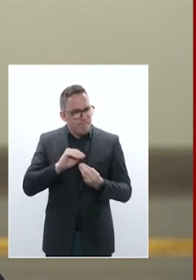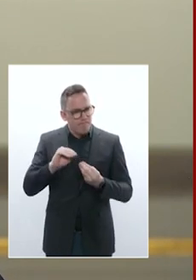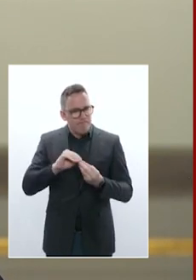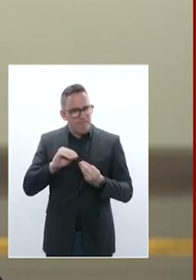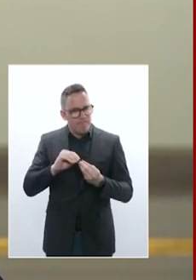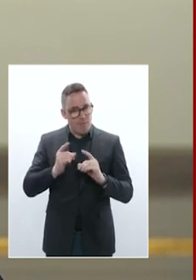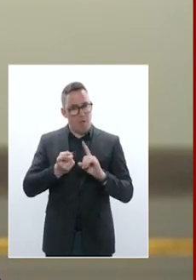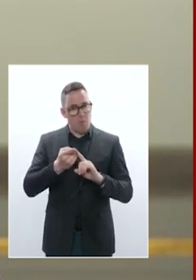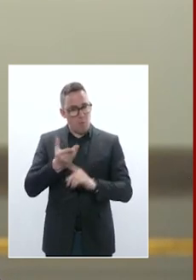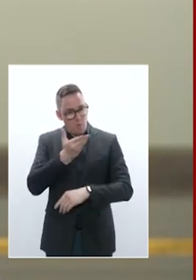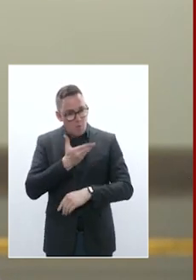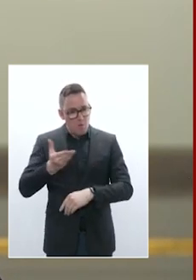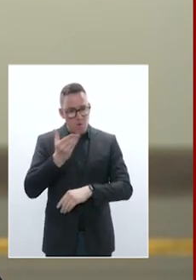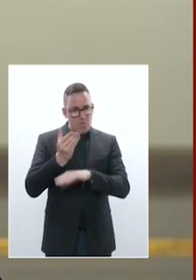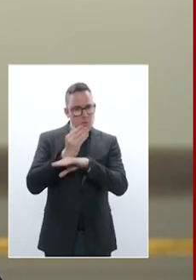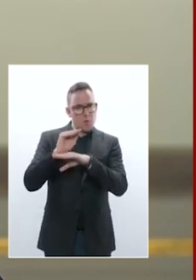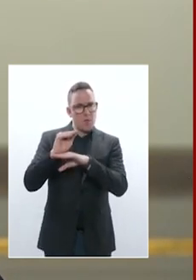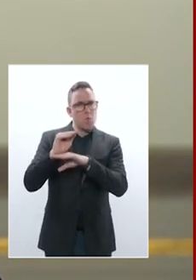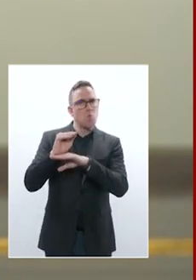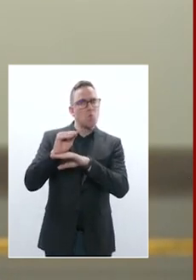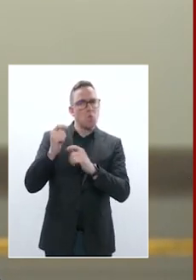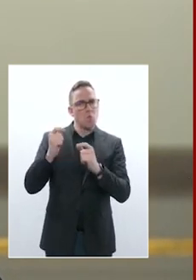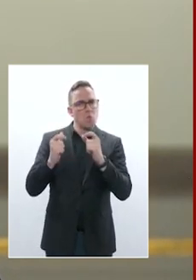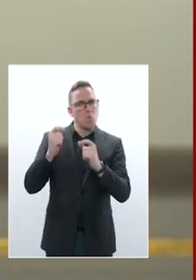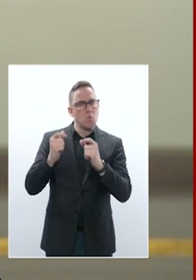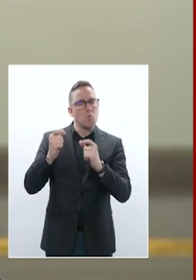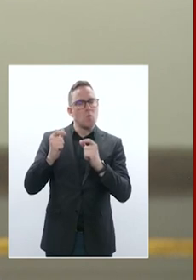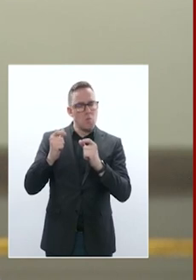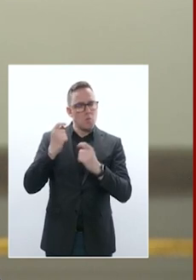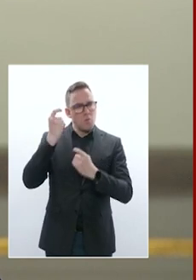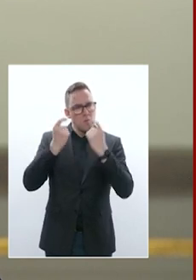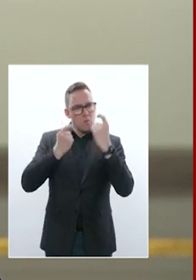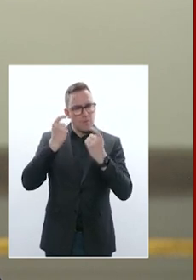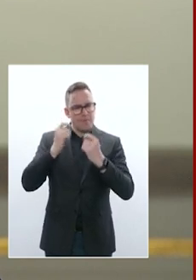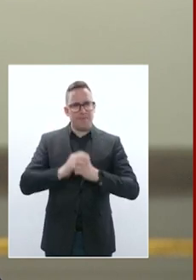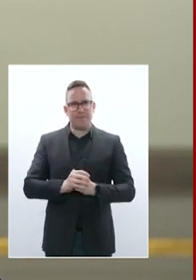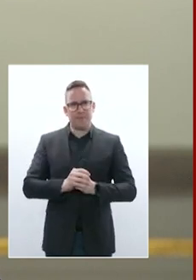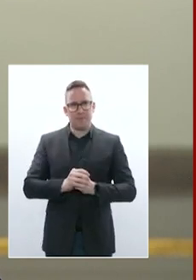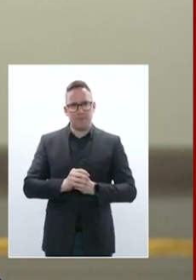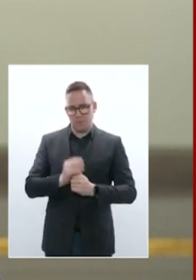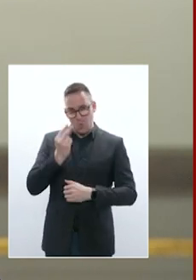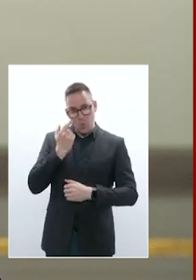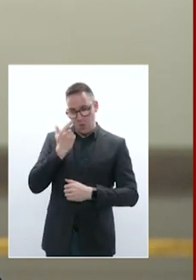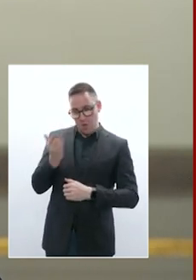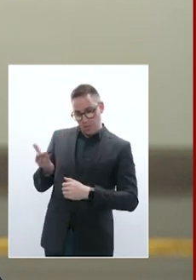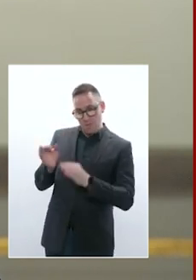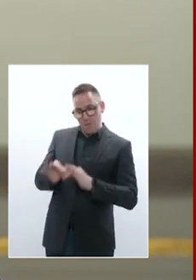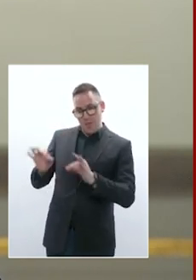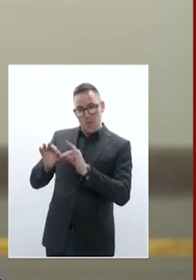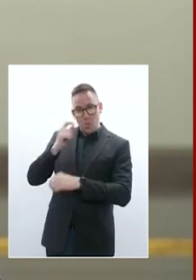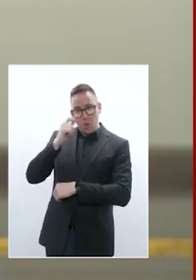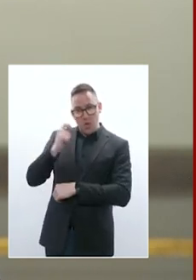jeu. L'Ukraine est aujourd'hui déterminée, elle a besoin de nous, au-delà de ce que nous avons déjà fait avec des efforts